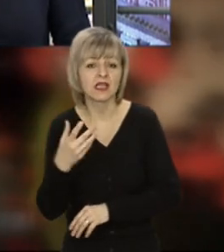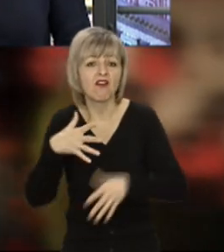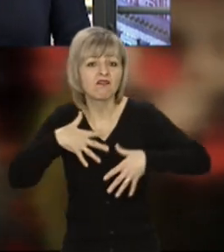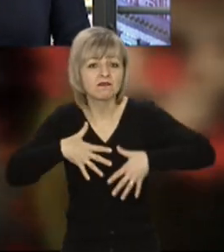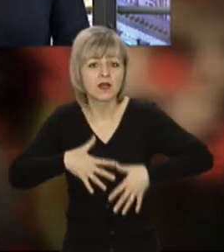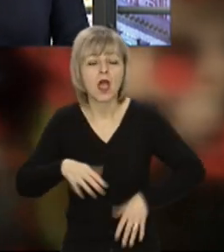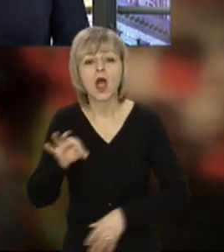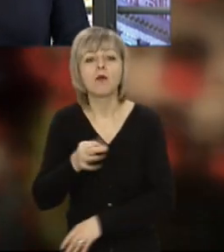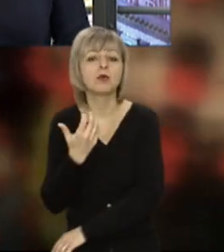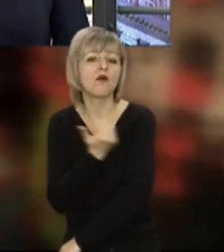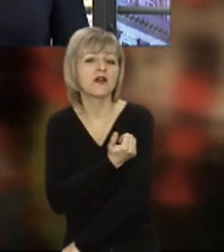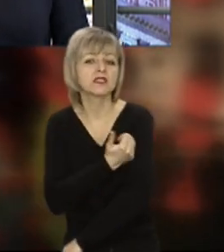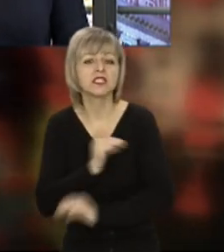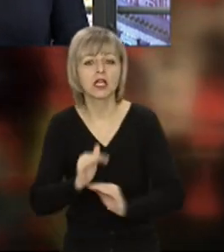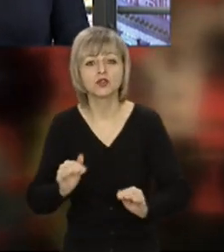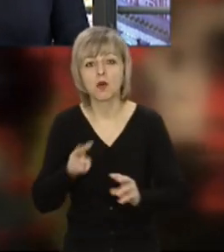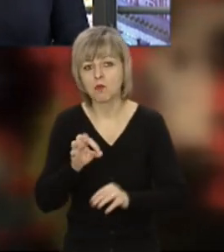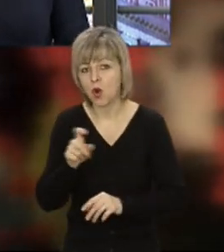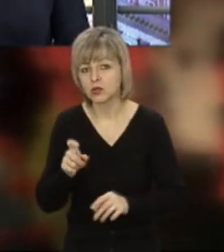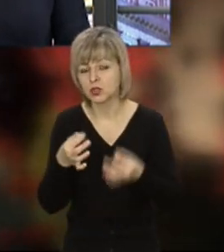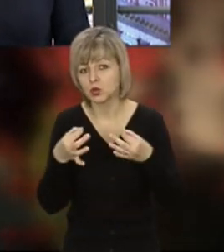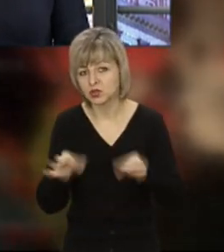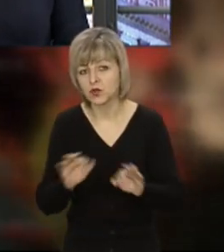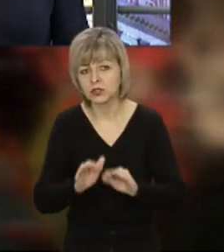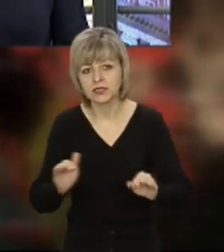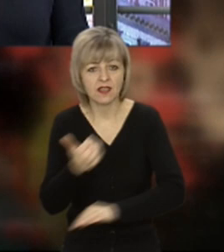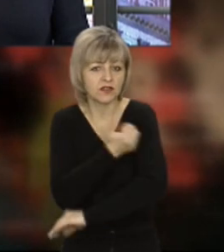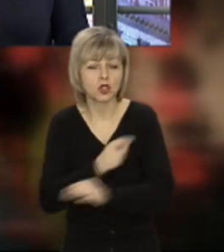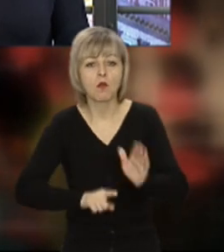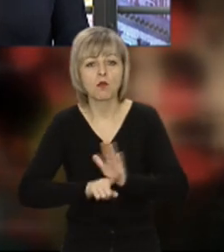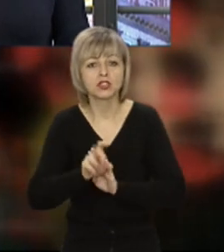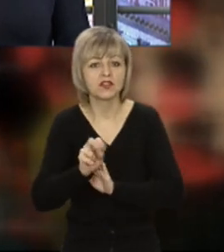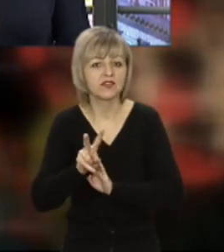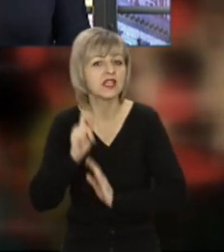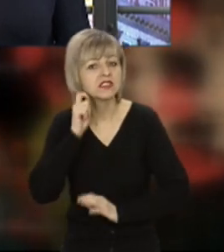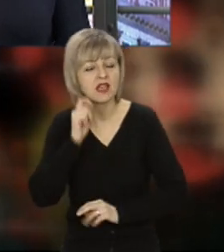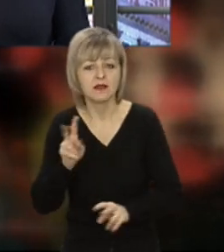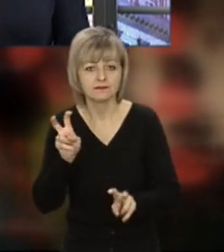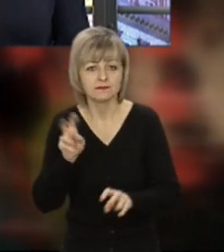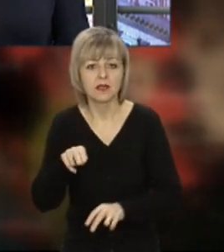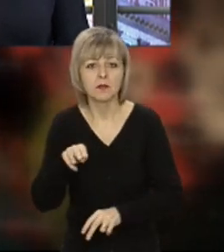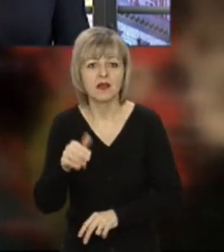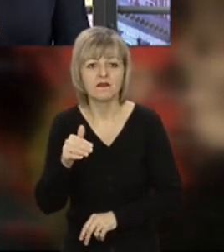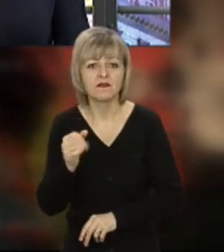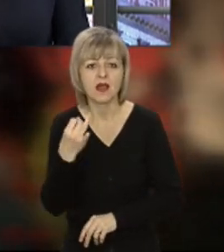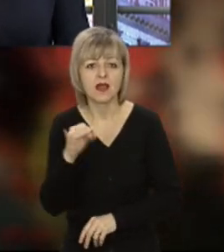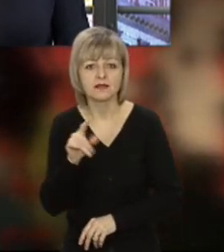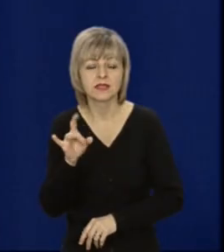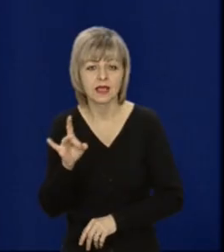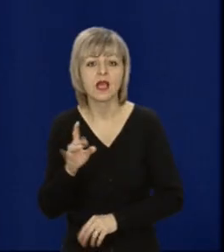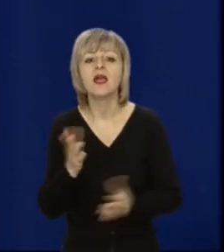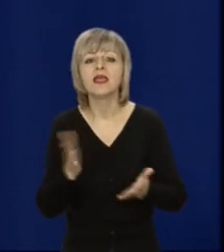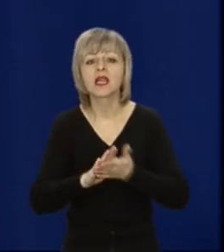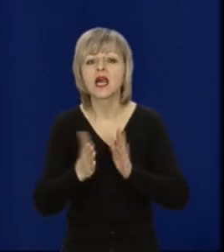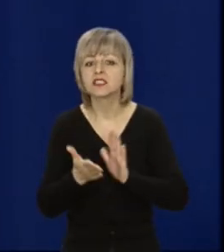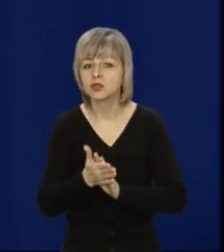вакцинації дітей, МОЗ теж нещодавно дозволить вакцинувати дітей віком від 12 років вакциною Pfizer. Скажіть, яка ситуація на Волині? Чи будуть